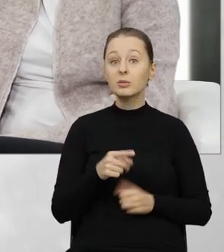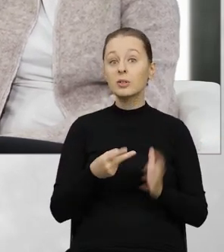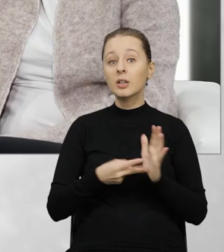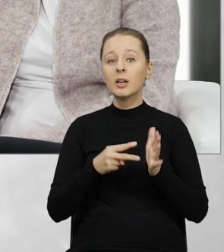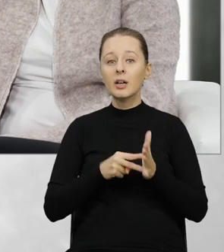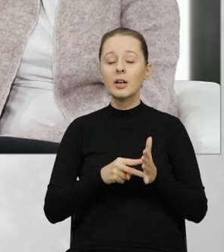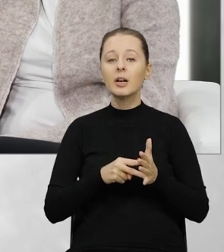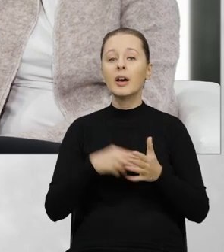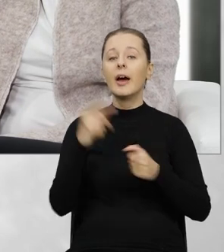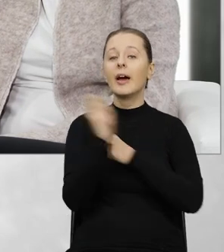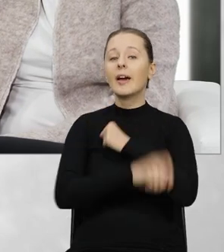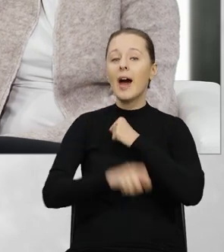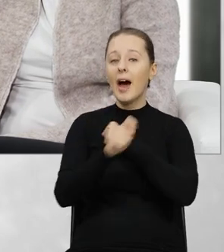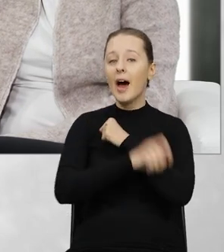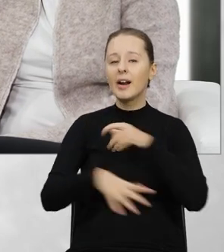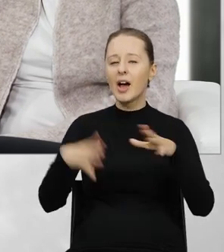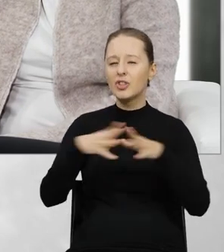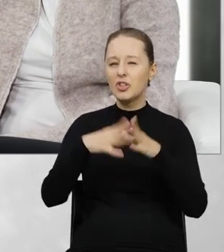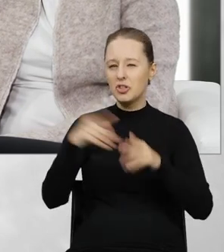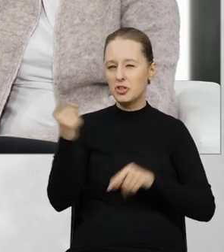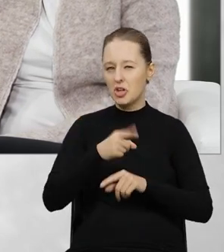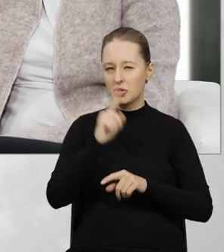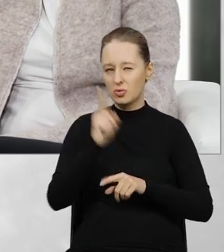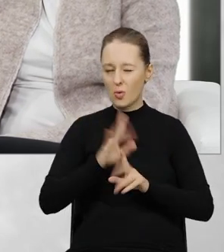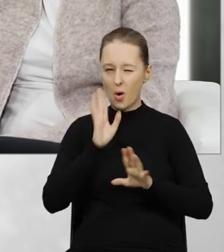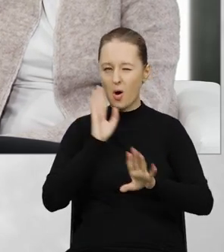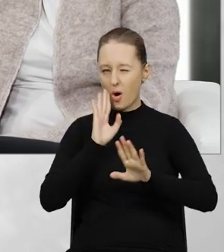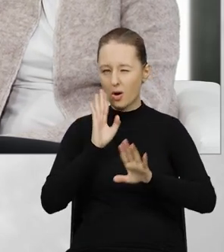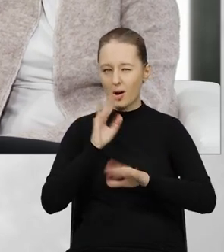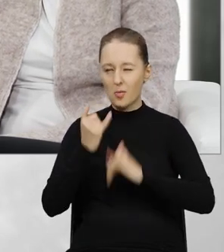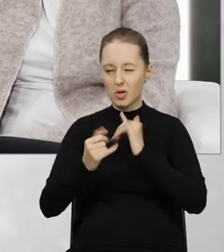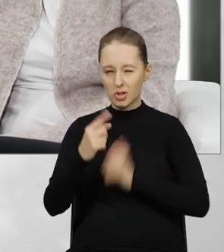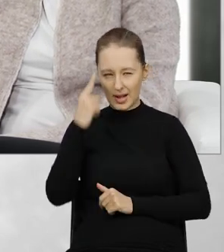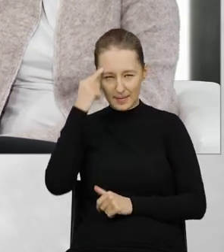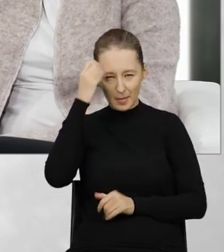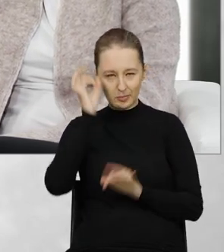przewidziana kara 10 tysięcy, o ile dobrze pamiętam,